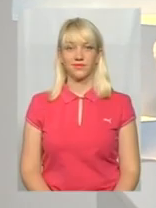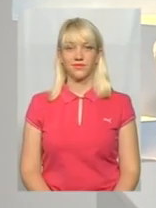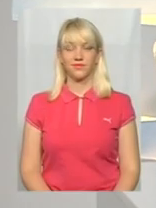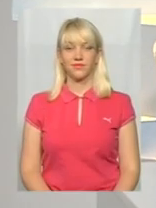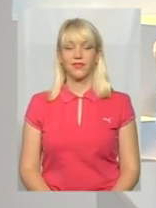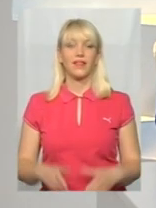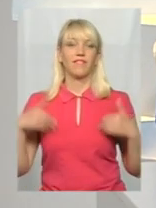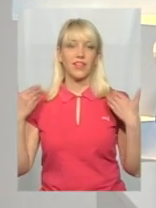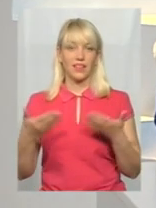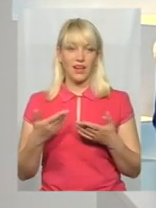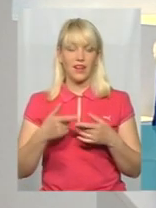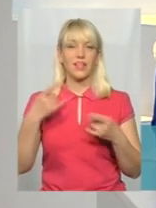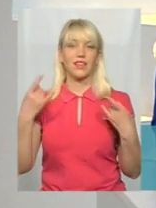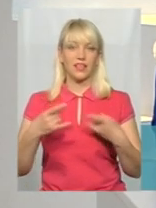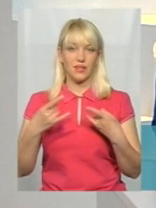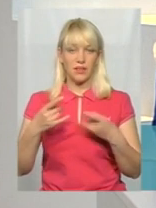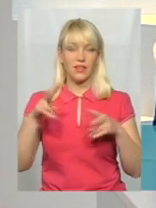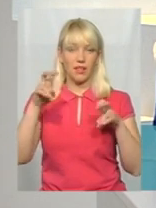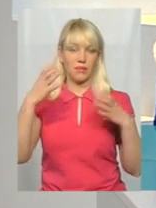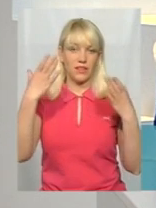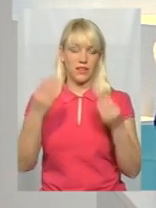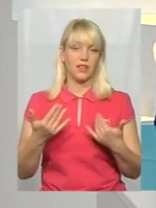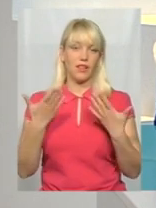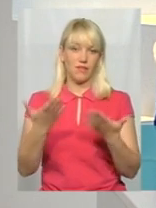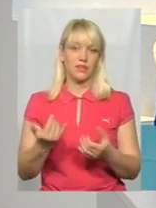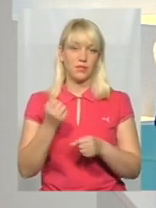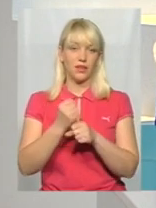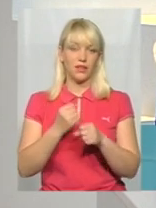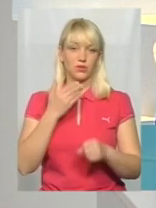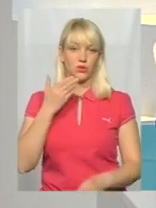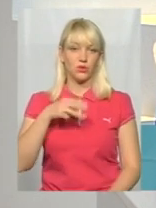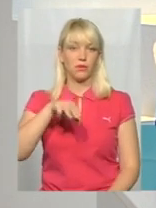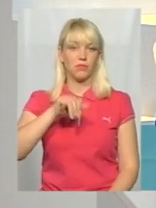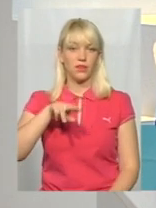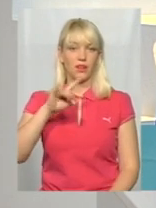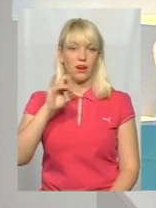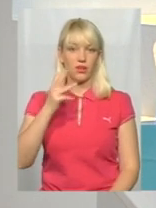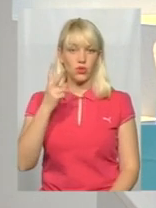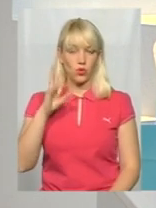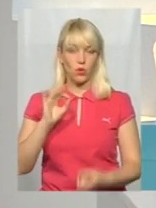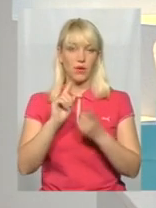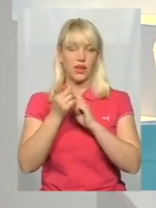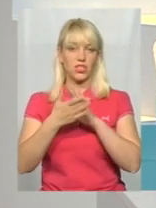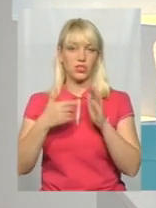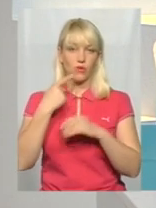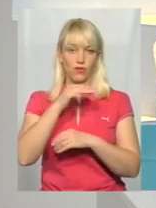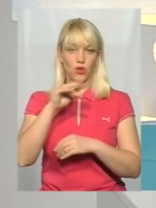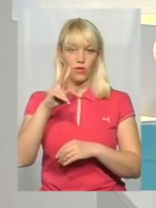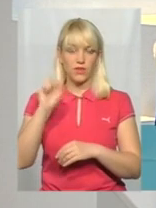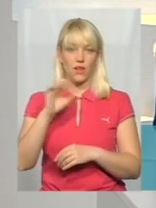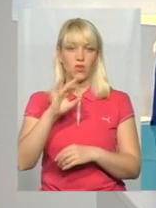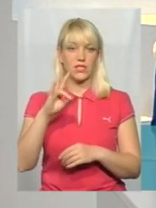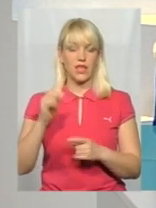Мої вітання на Суспільному тема дня. Сьогодні для вас у студії працює ведучий юномітражко переклад на мову жестів Оксана Фіновська.